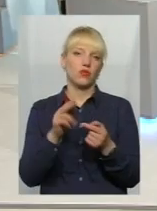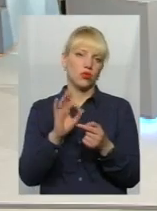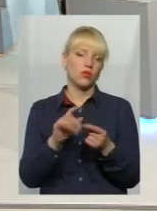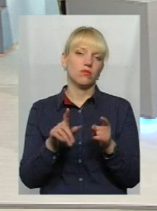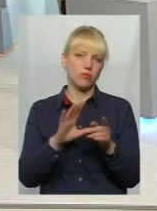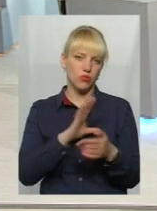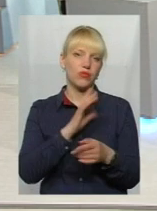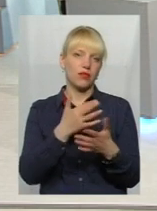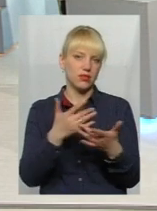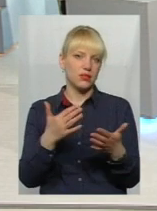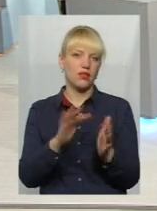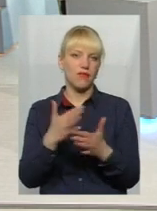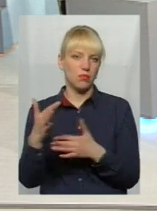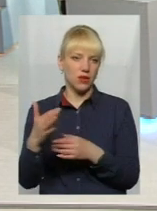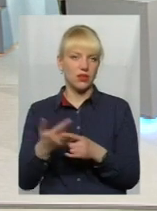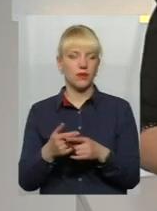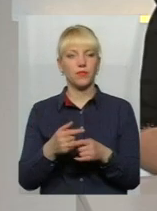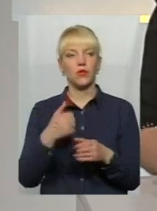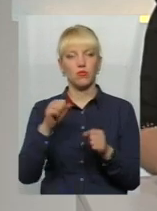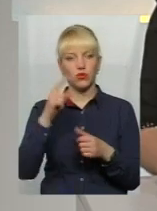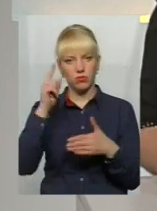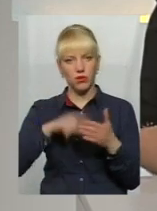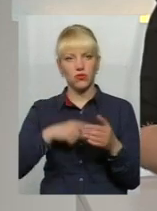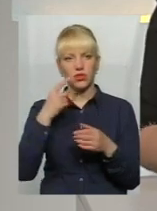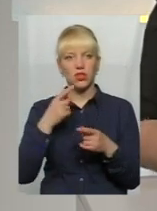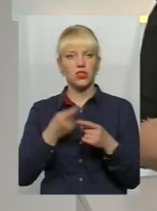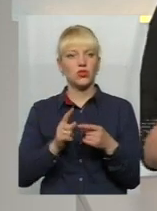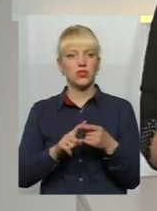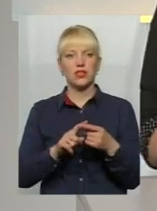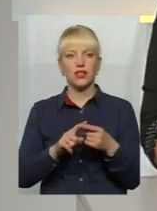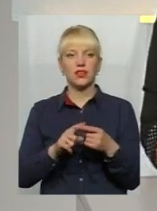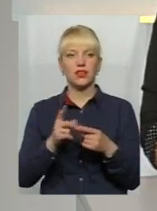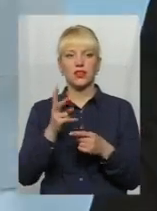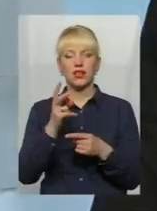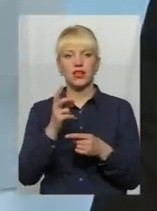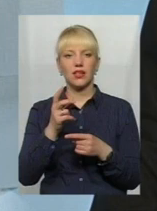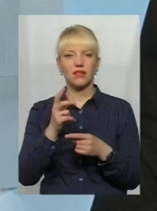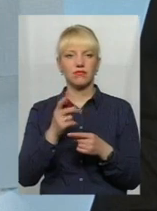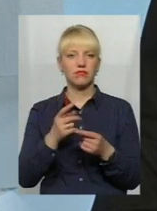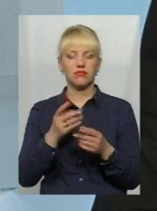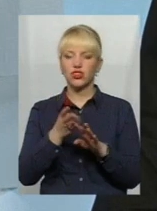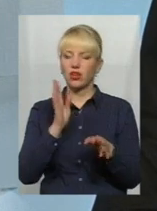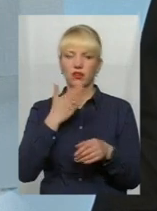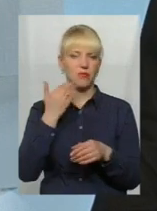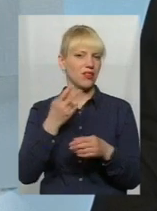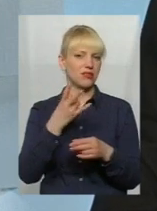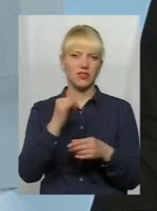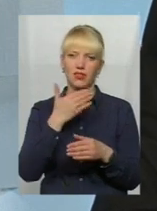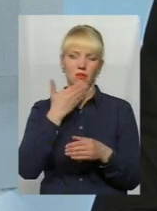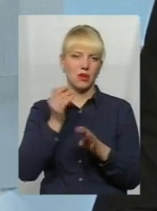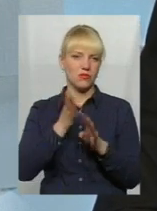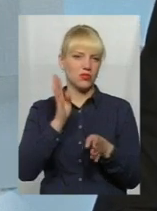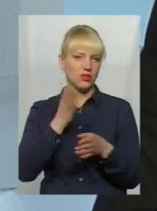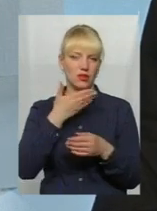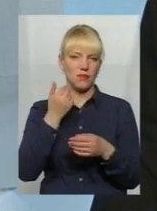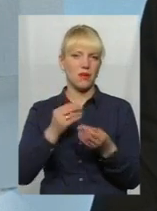бувають. Ми можемо говорити зараз впевнено, що, в принципі, в базарний день черги немає, так? Ні, немає проблеми. Такої